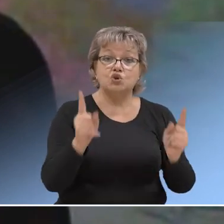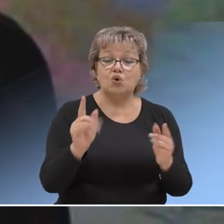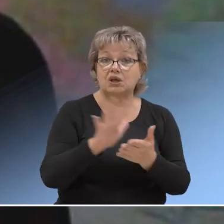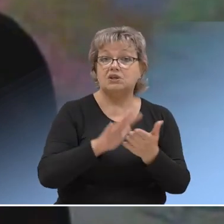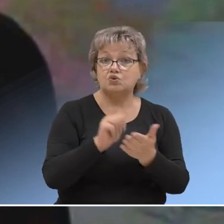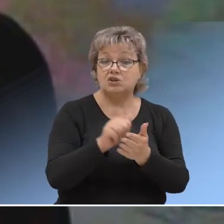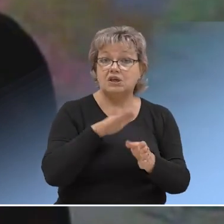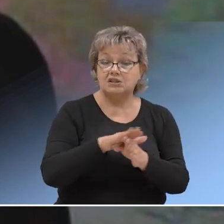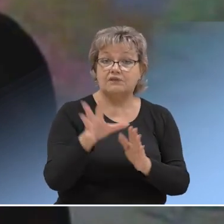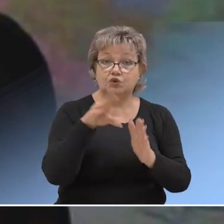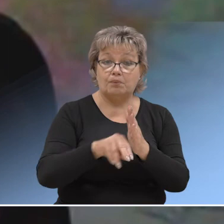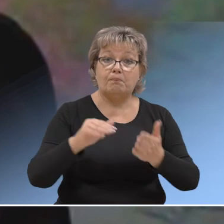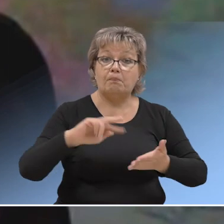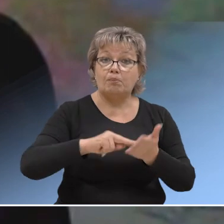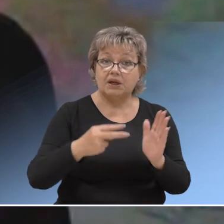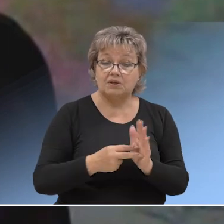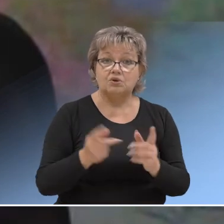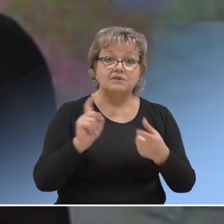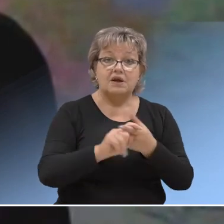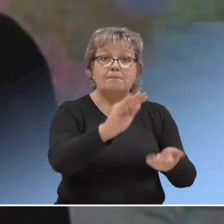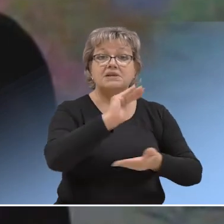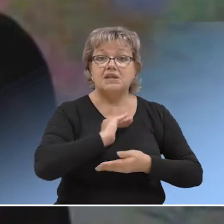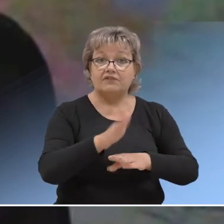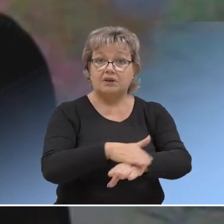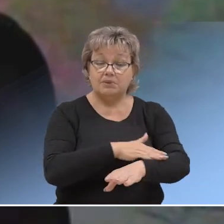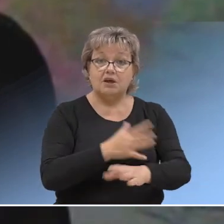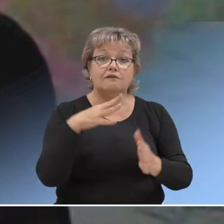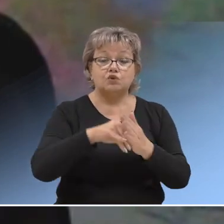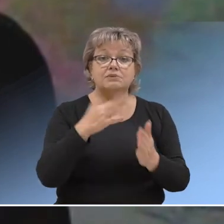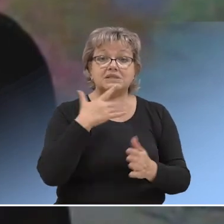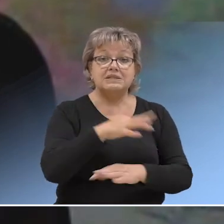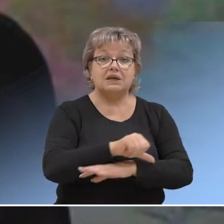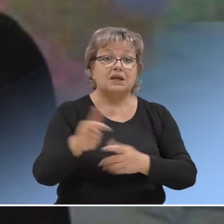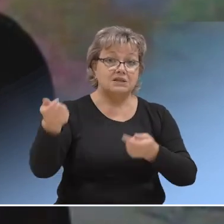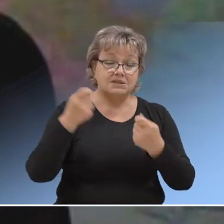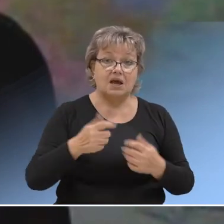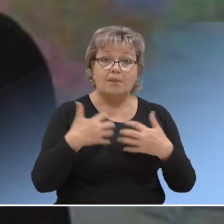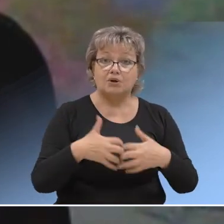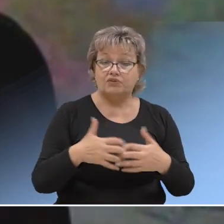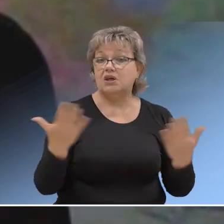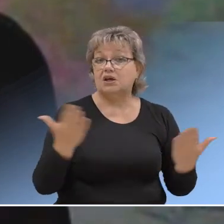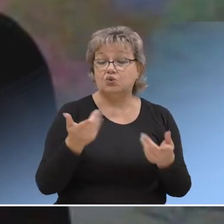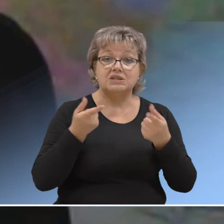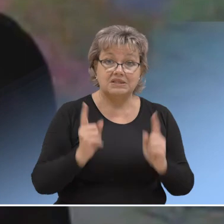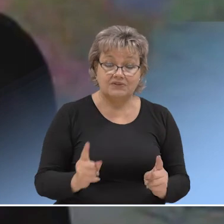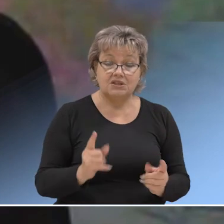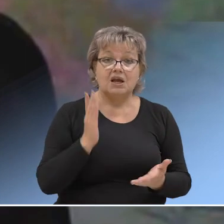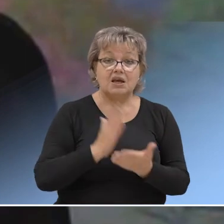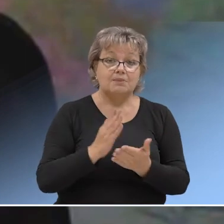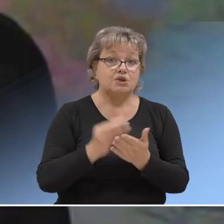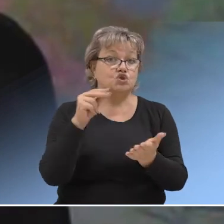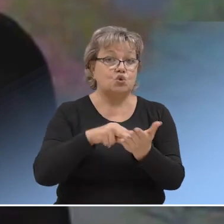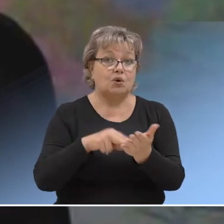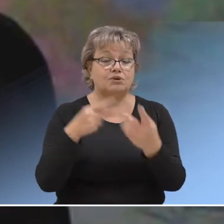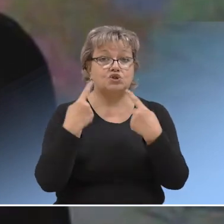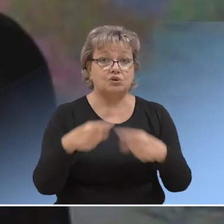сроки нарушения реализации, в том числе проекта, связаны с долгими поставками, в том числе и за границей того оборудования, которое действительно имеет